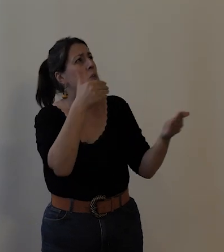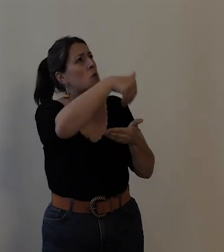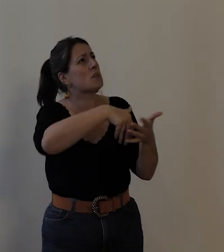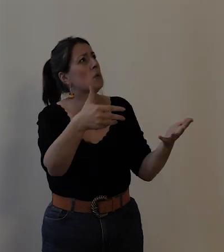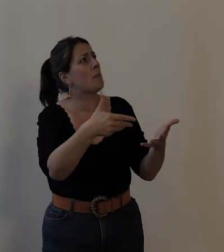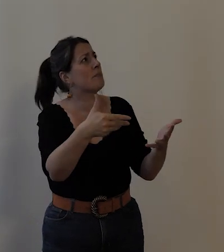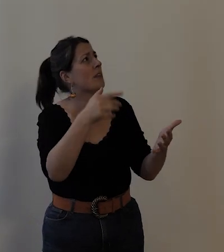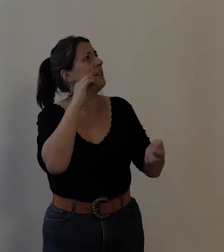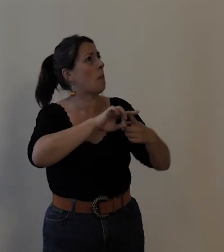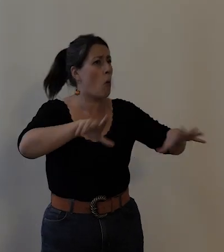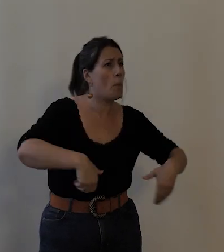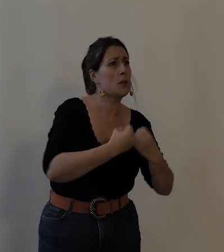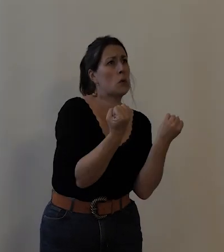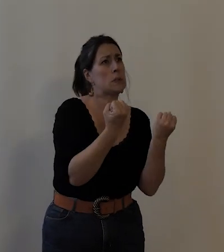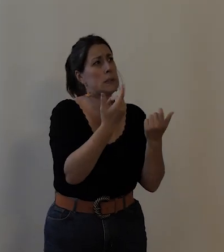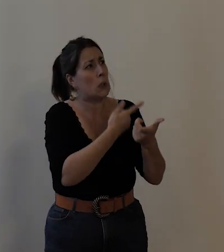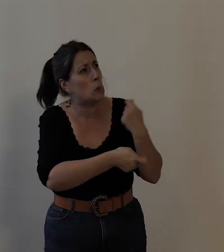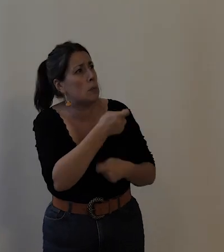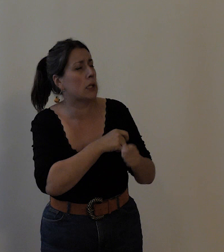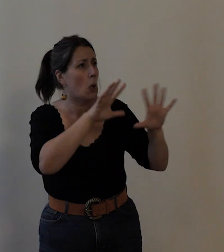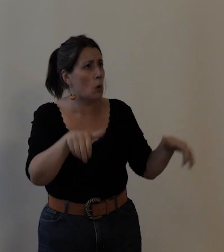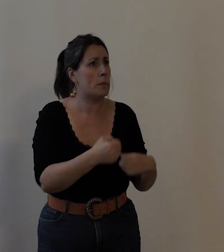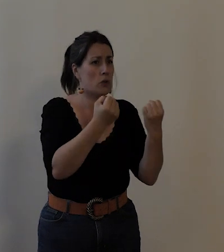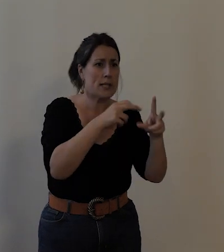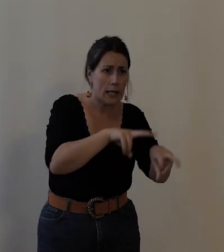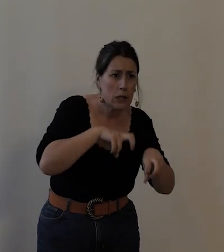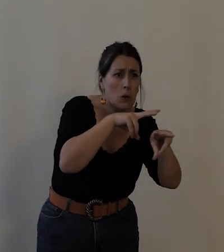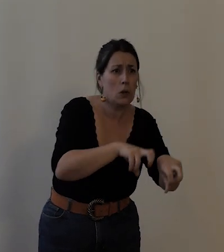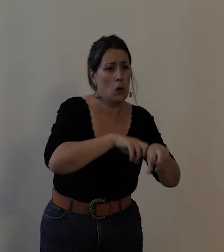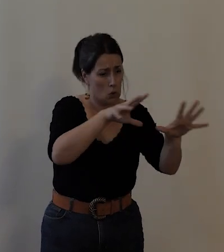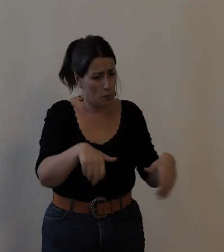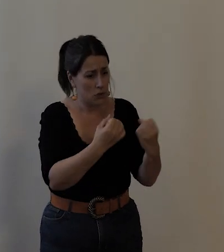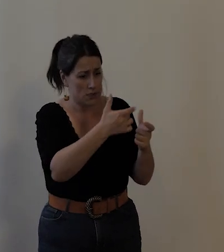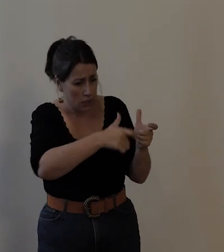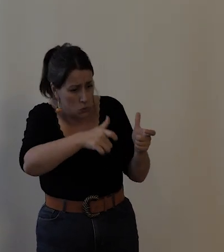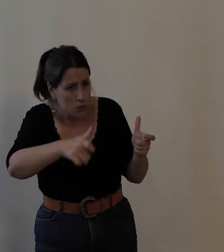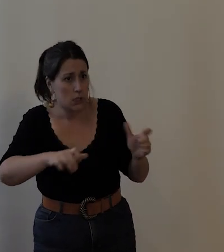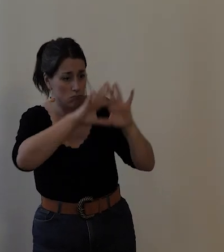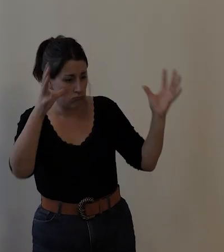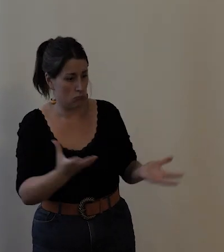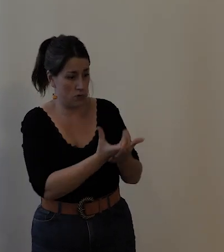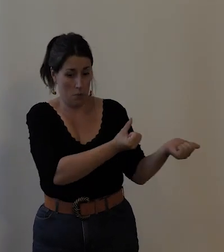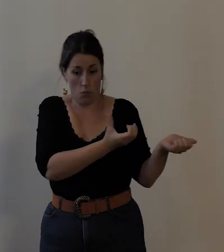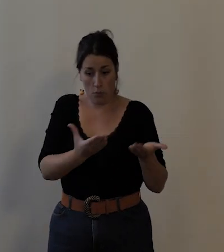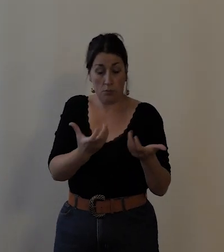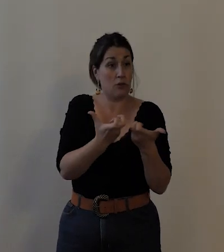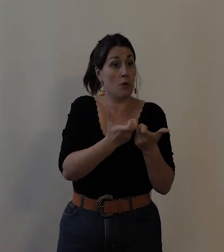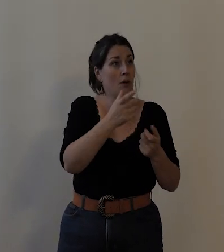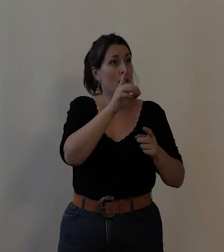à la fois économiques, agricoles, et à l'occasion, ça donne lieu à des fêtes populaires, où on voit une fête de gymnastique, mais